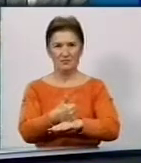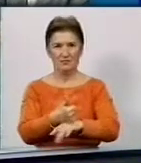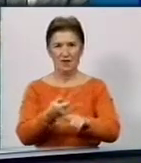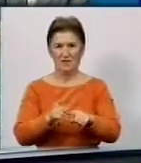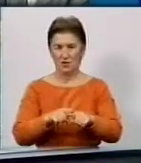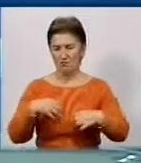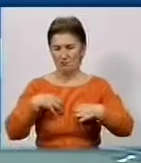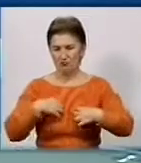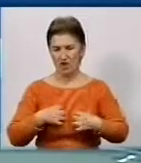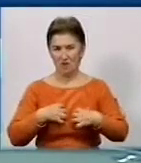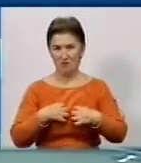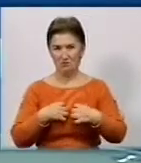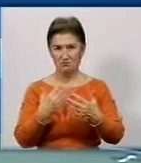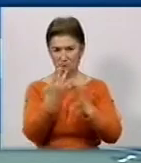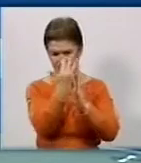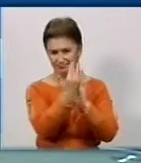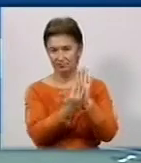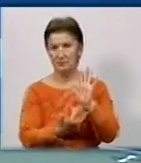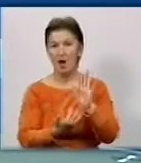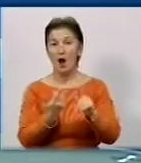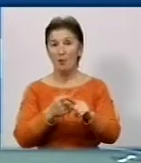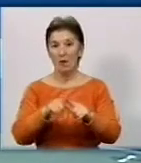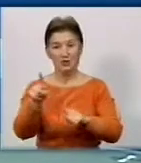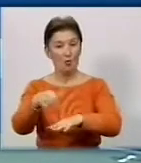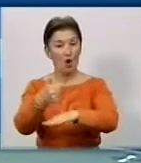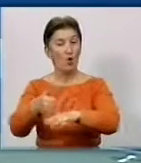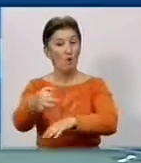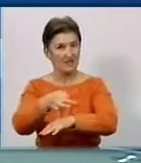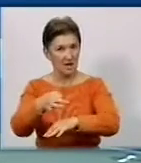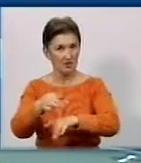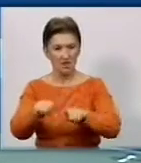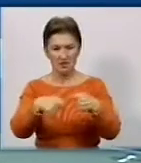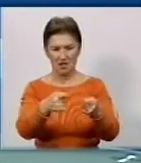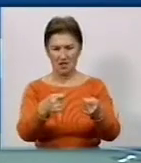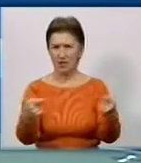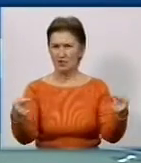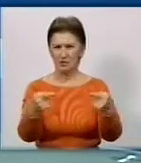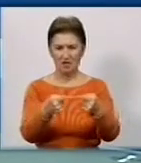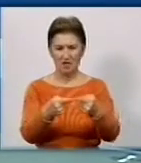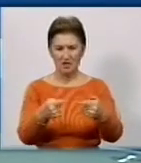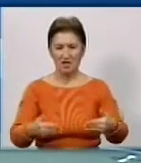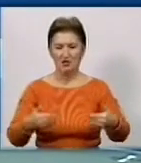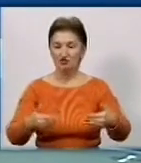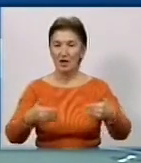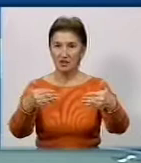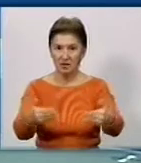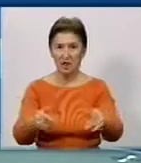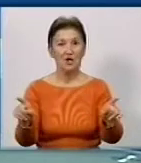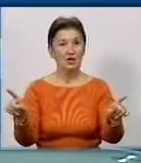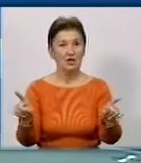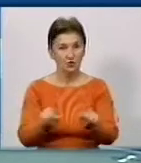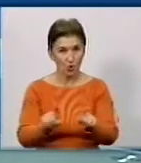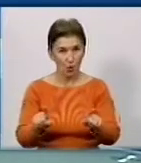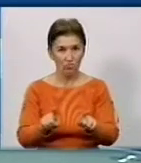Тому губернатор поставив совершенно чітку задачу. Нам нужно сделать конкретні шаги для того, щоб,